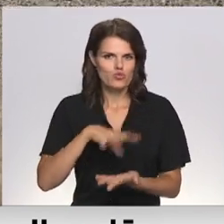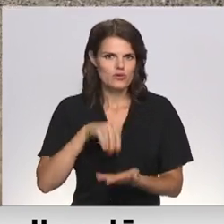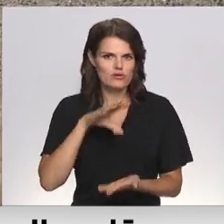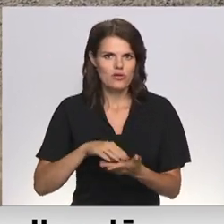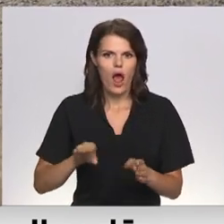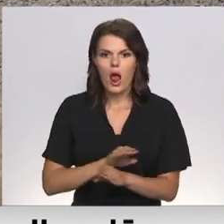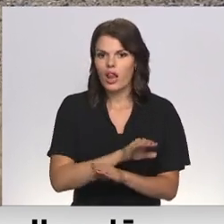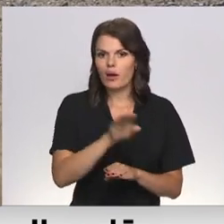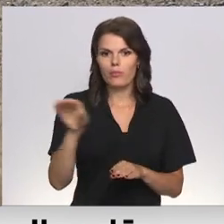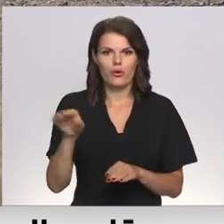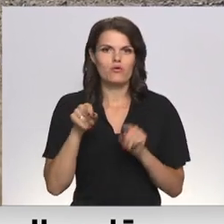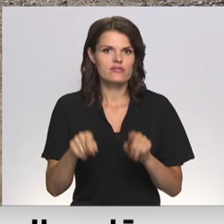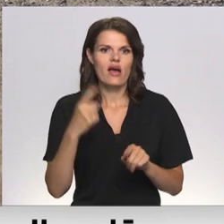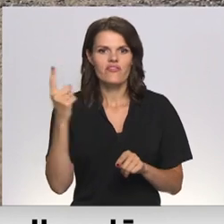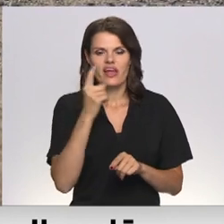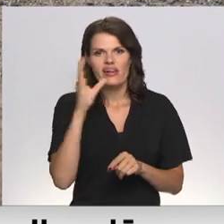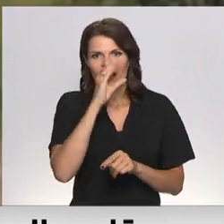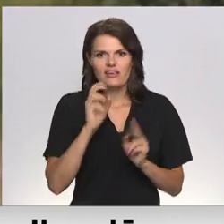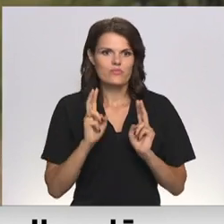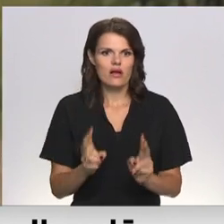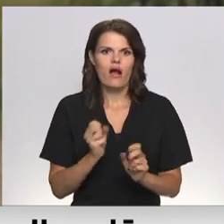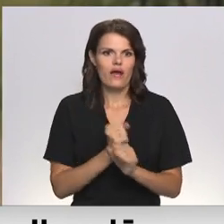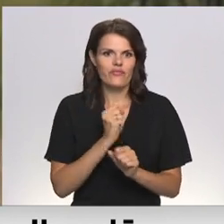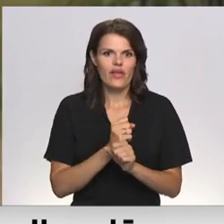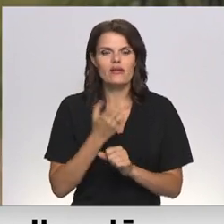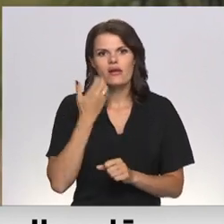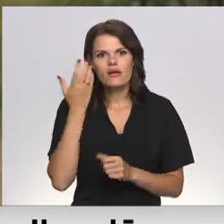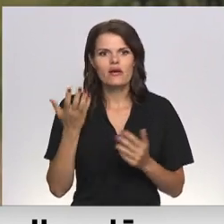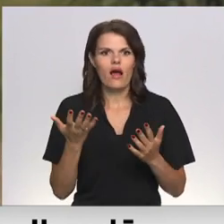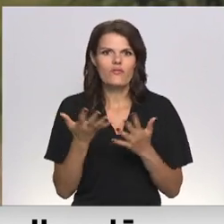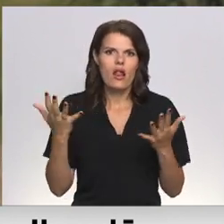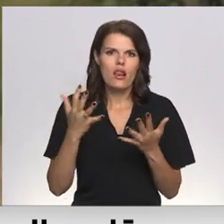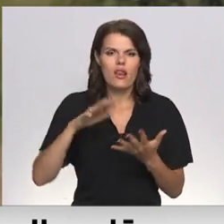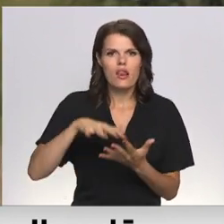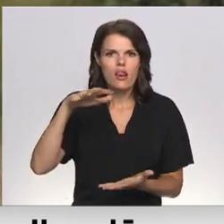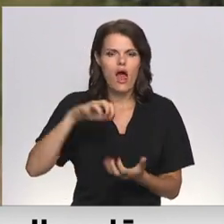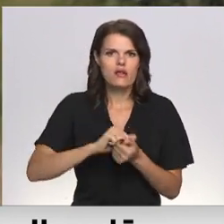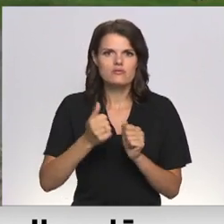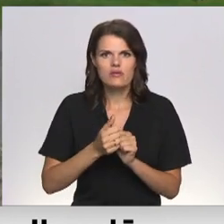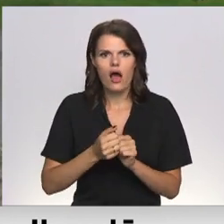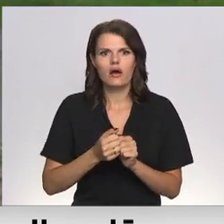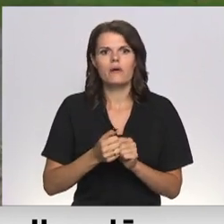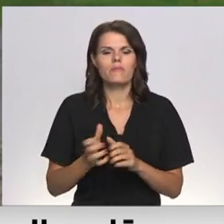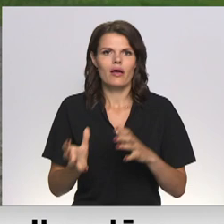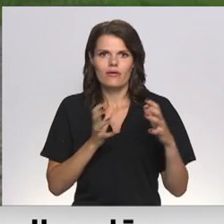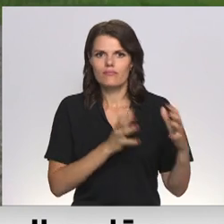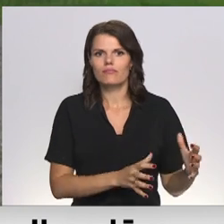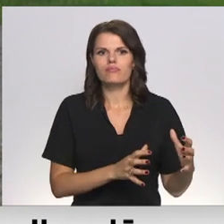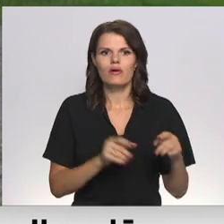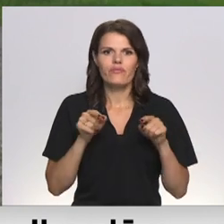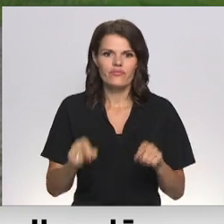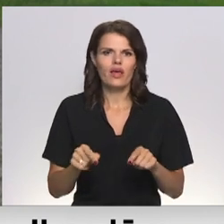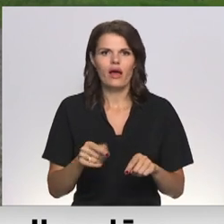Tā ir vienīgā iespēja kaut ko darīt, kad jās kāds liels akmens, kas te ir izrakts un tad to noliek. Tas ir diezgan